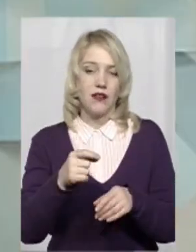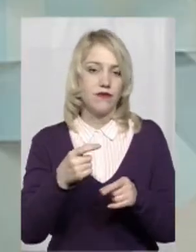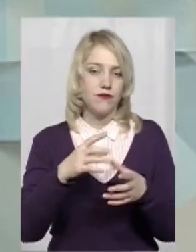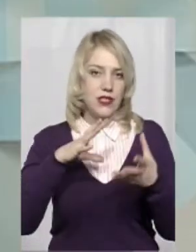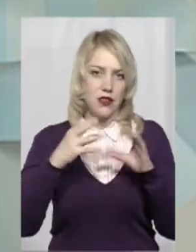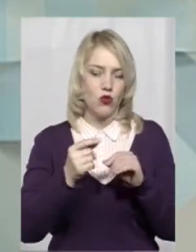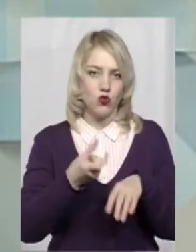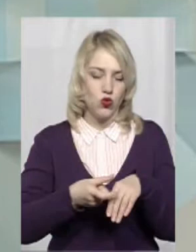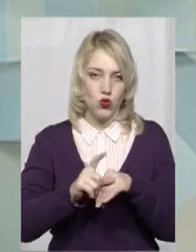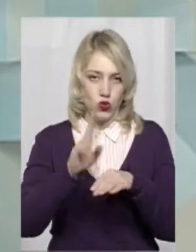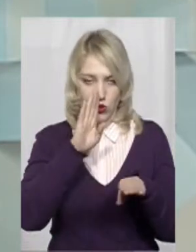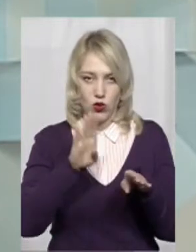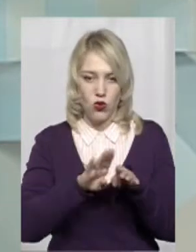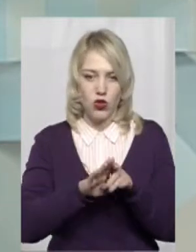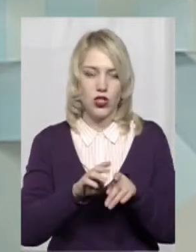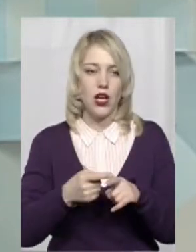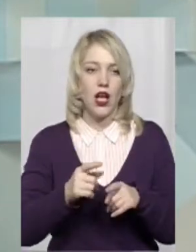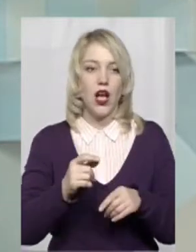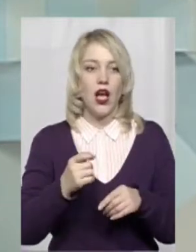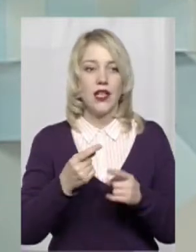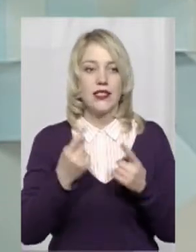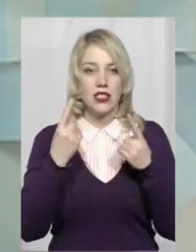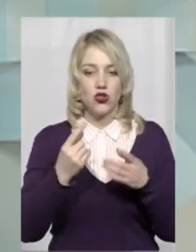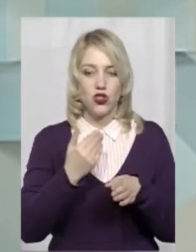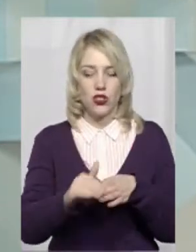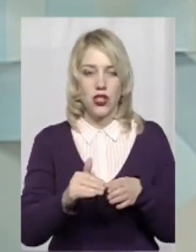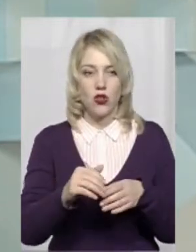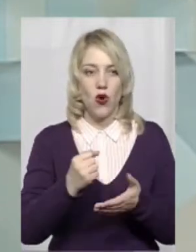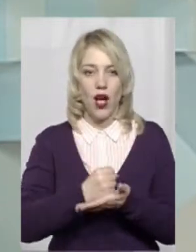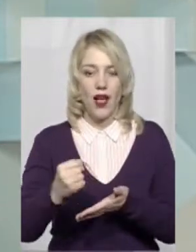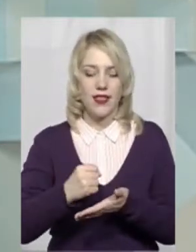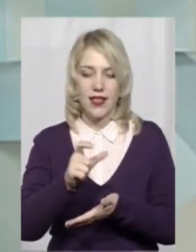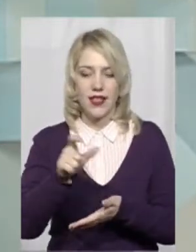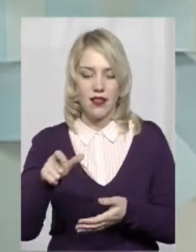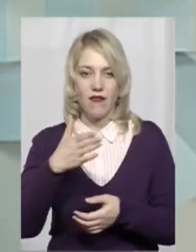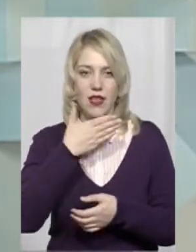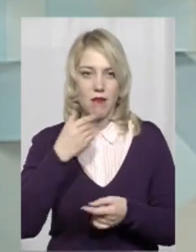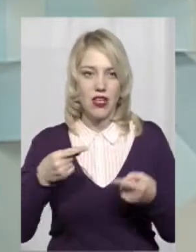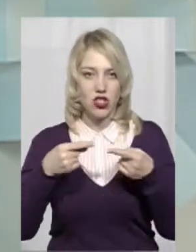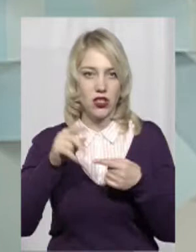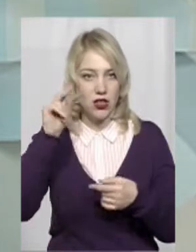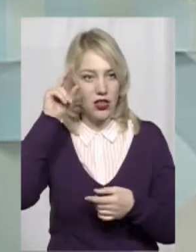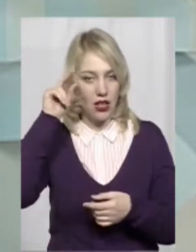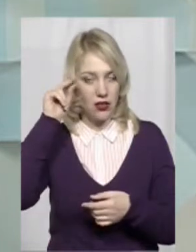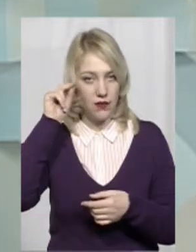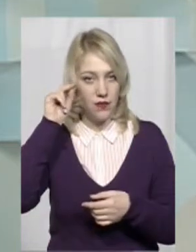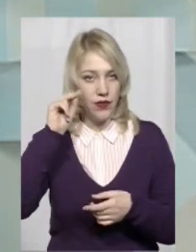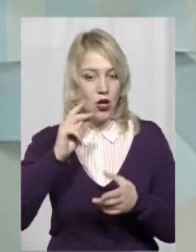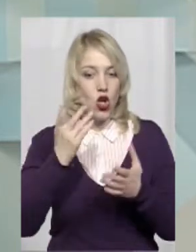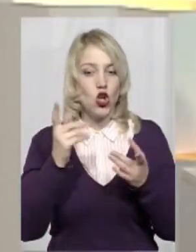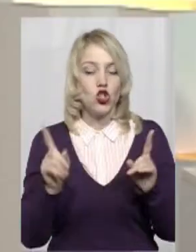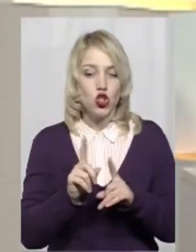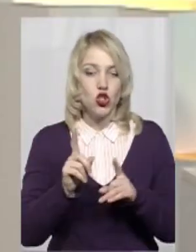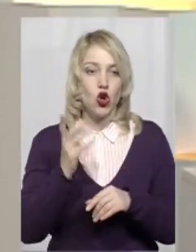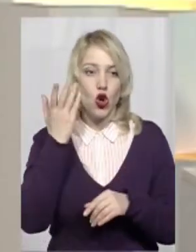схожі їхні програми. Тому, в значної частини кандидатів немає чітких дат. Що, хто, коли